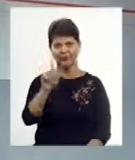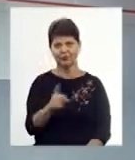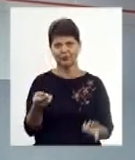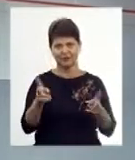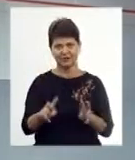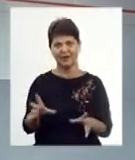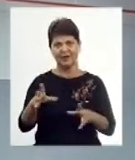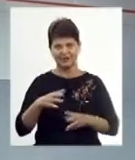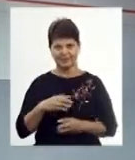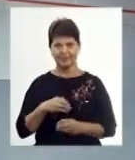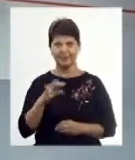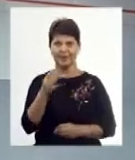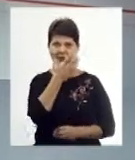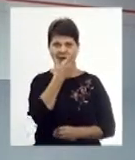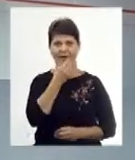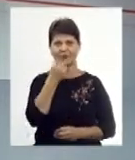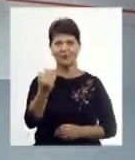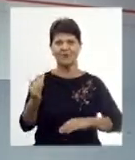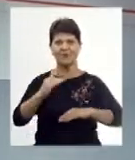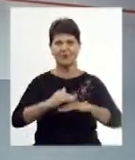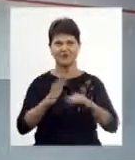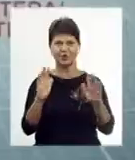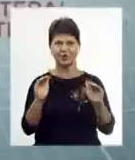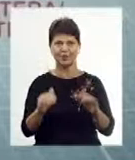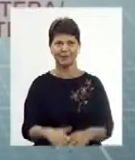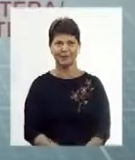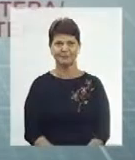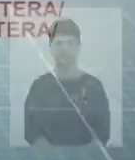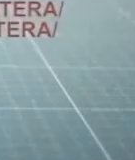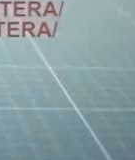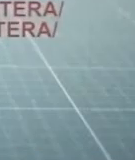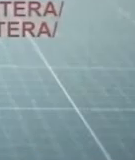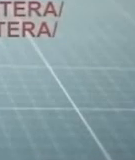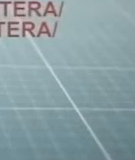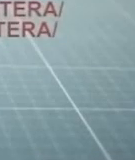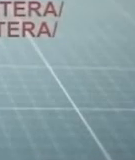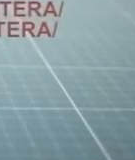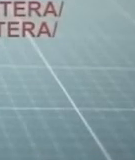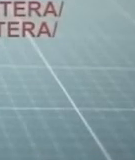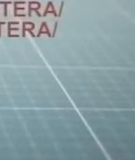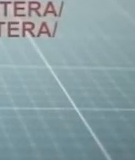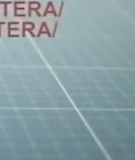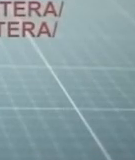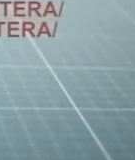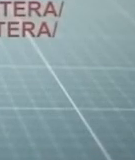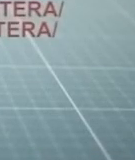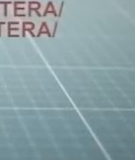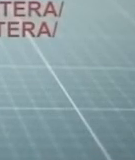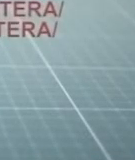залишаєтесь з нами і гарного вам вечора. Дякую. Дякую.